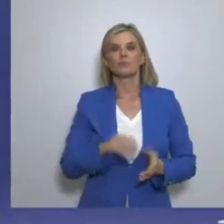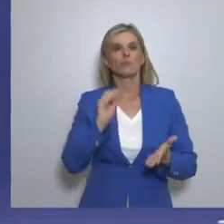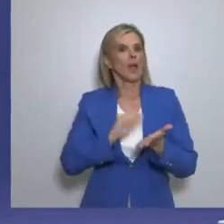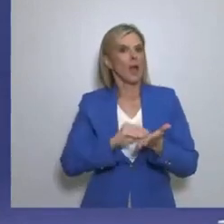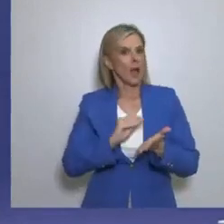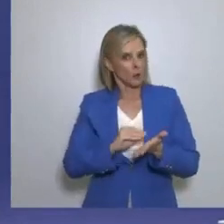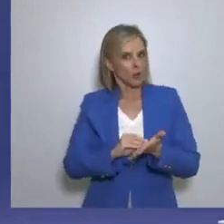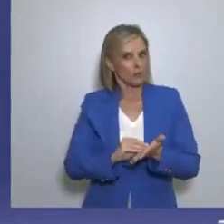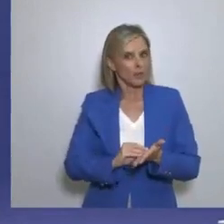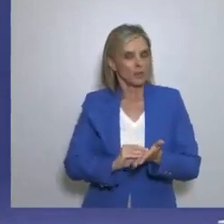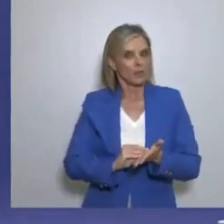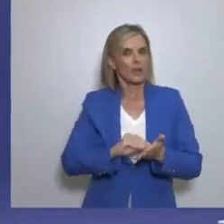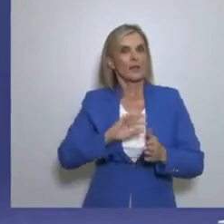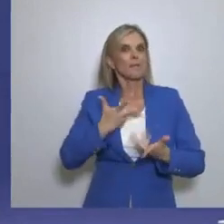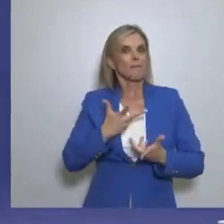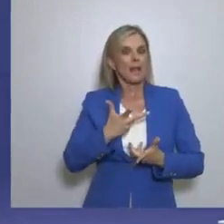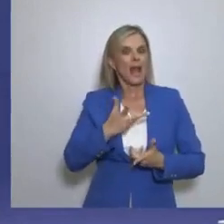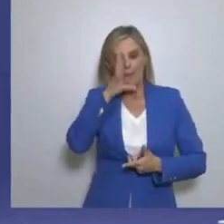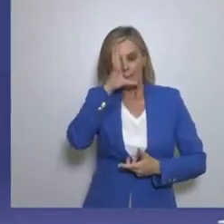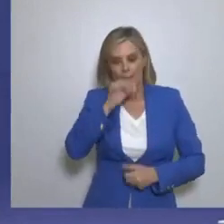αλλιώνοντας την ουσία της υπαρξής τους.